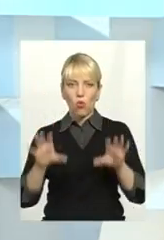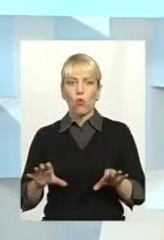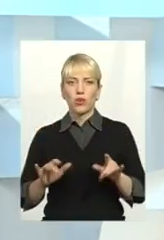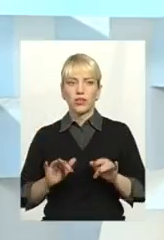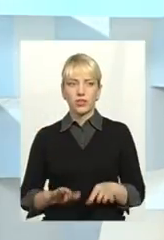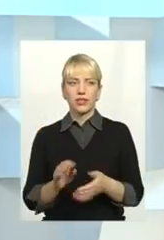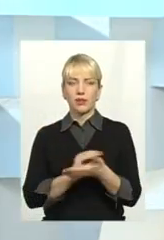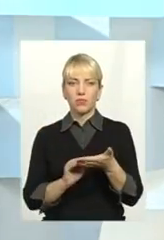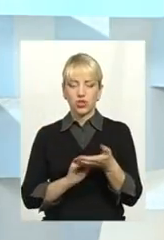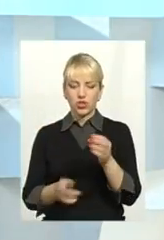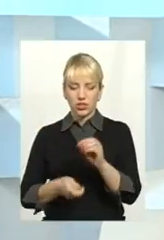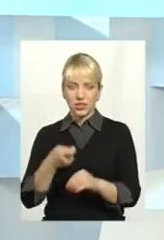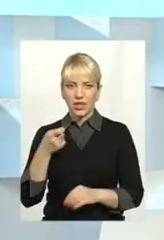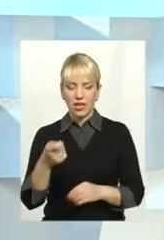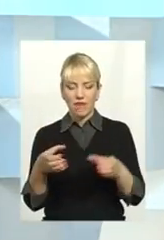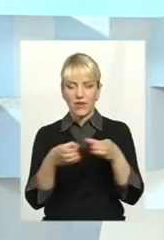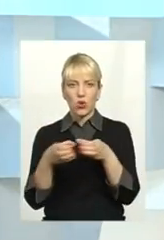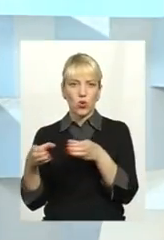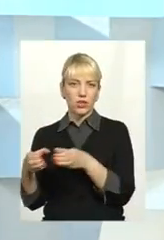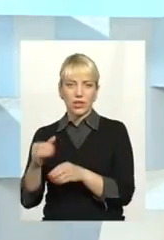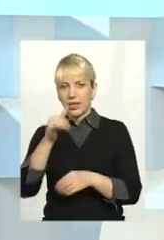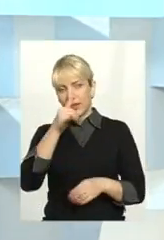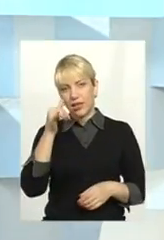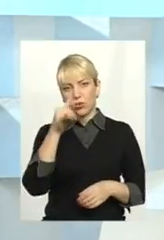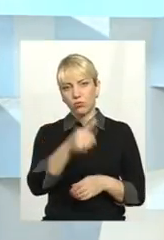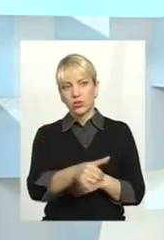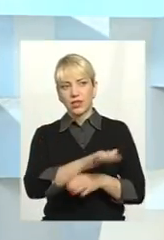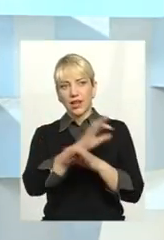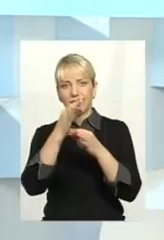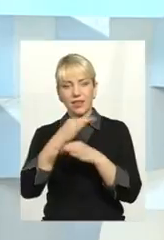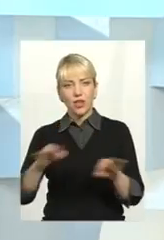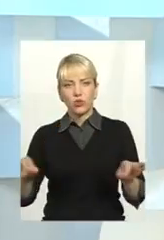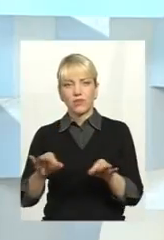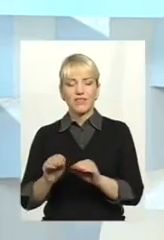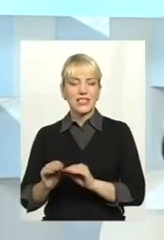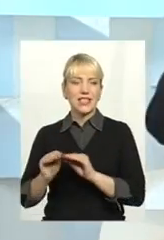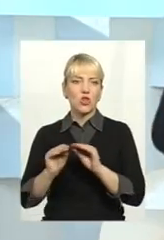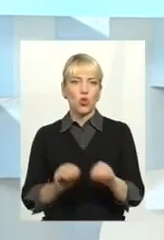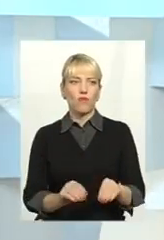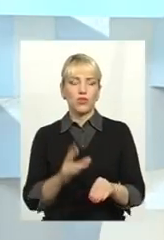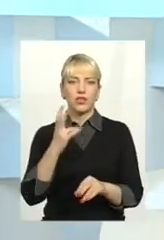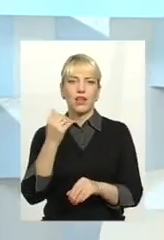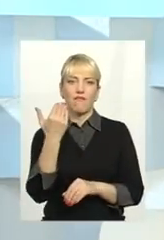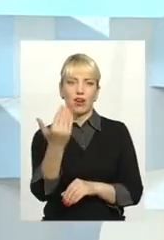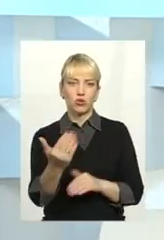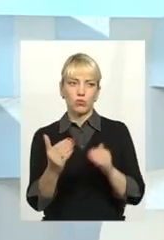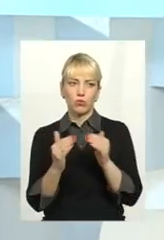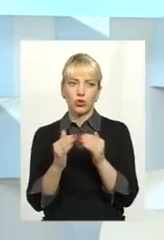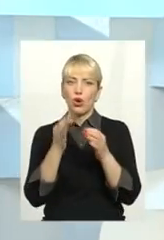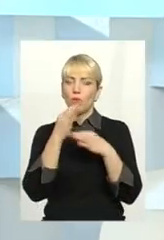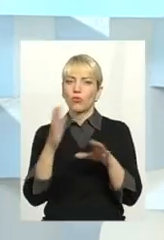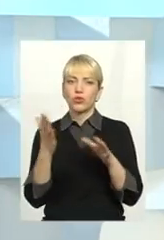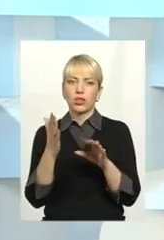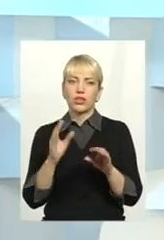Пишіть заяви колективні, не допускайте, не дозволяйте їм встановлювати на вашому будинку будь-які